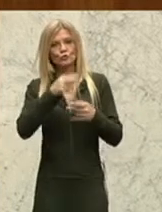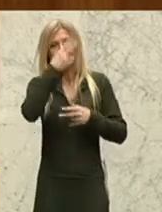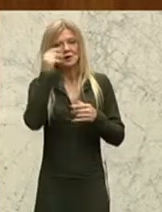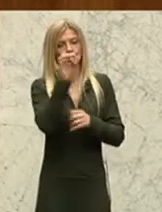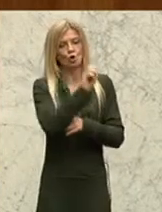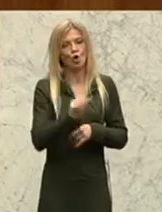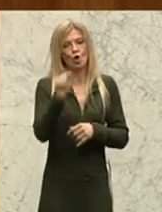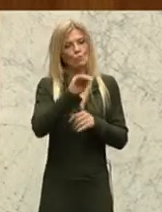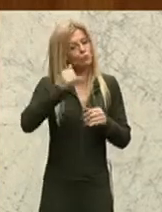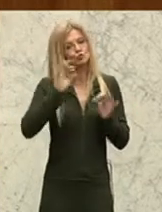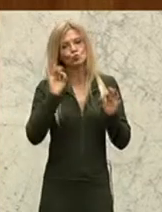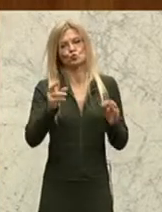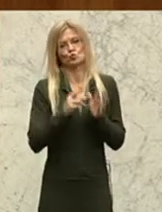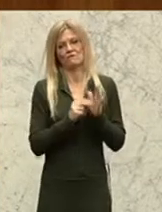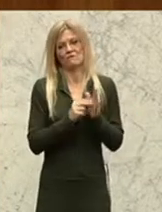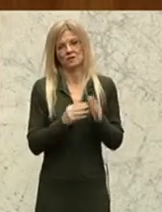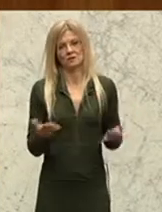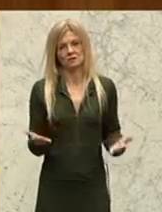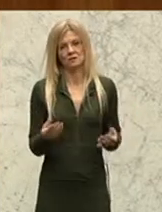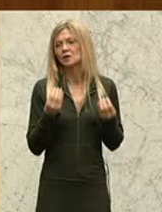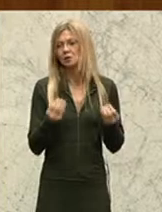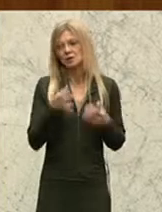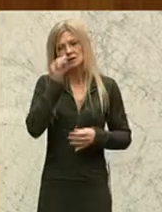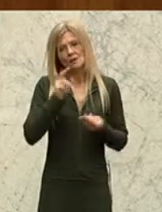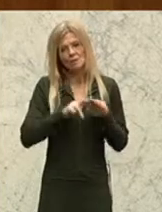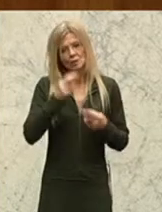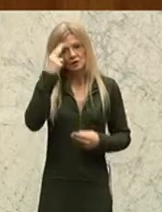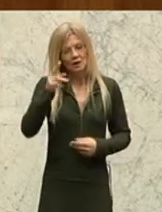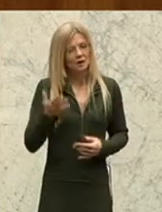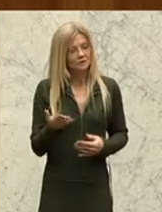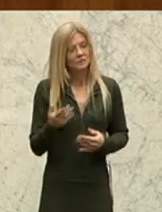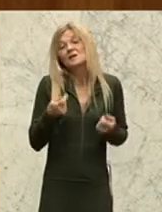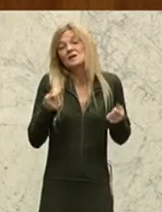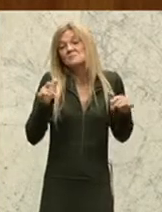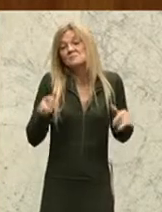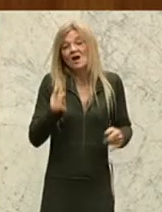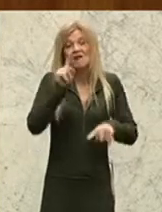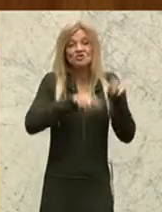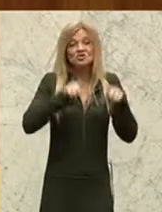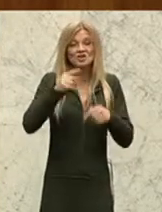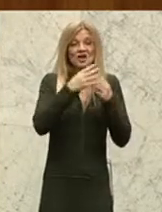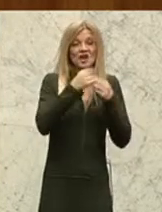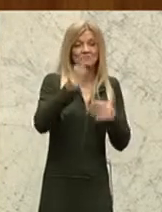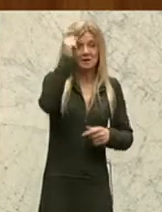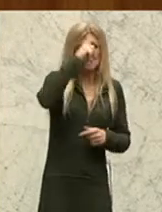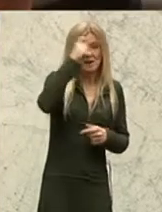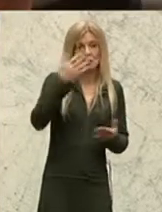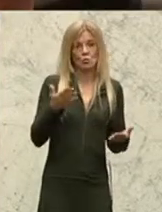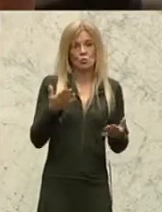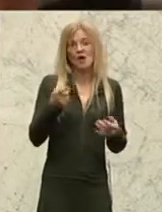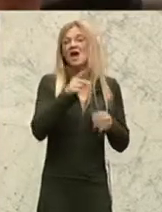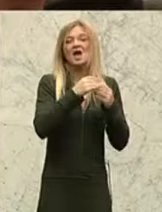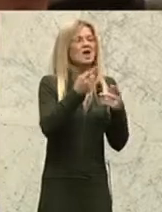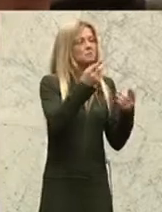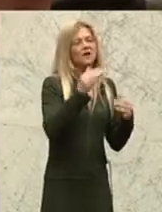Europas genützt werden. Geschätzte Damen und Herren, es gibt unterschiedliche Expertenmeinungen. Experten im Auftrag der